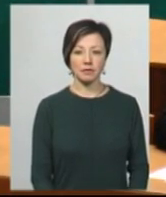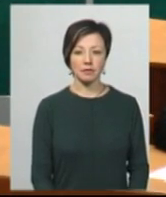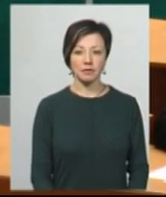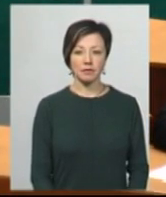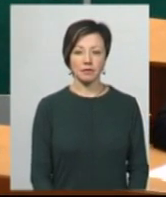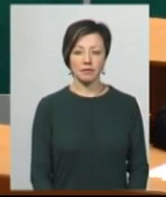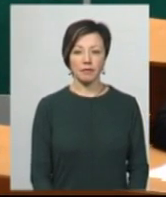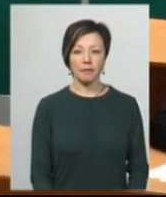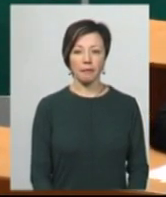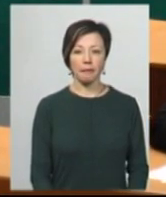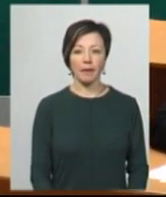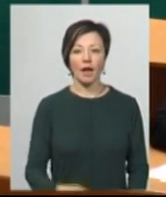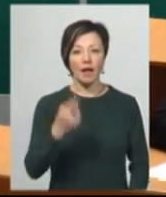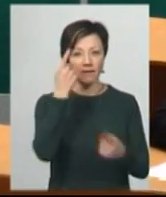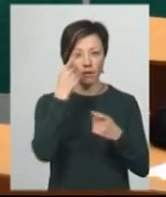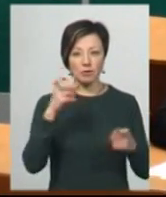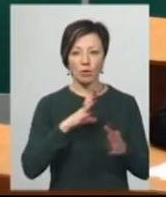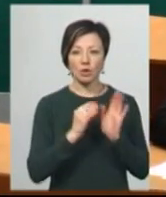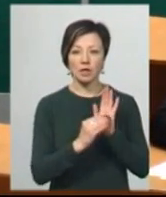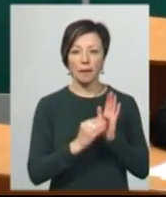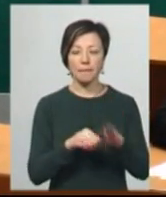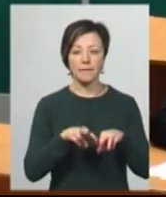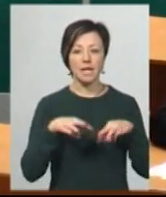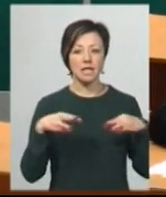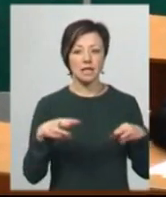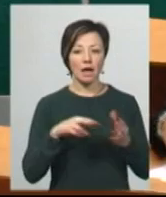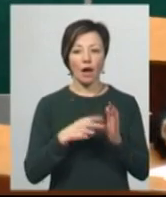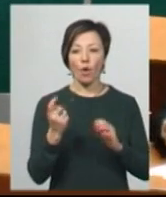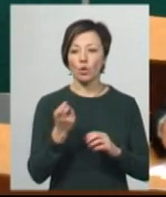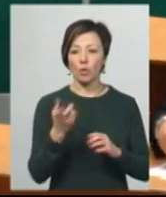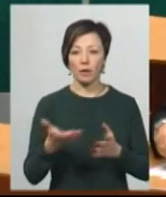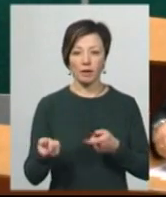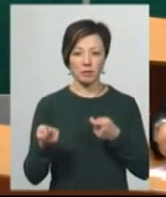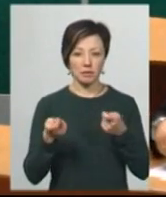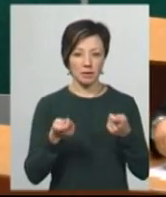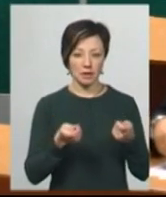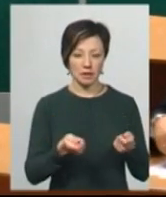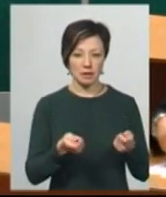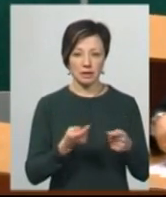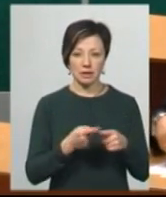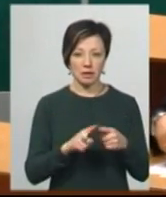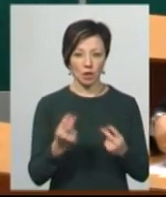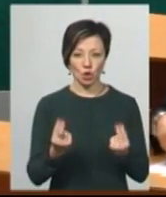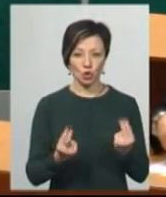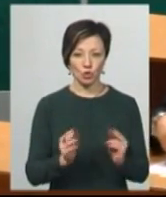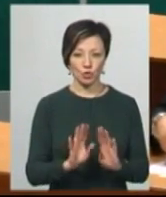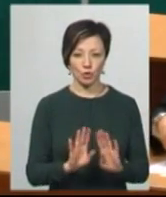В інформації було сказано, що міністр економіки десь його там приніс. Це не шутки?